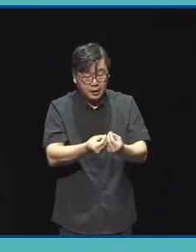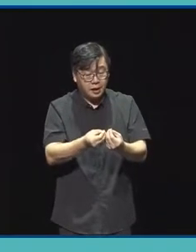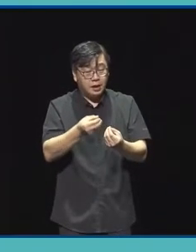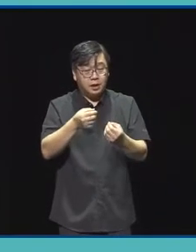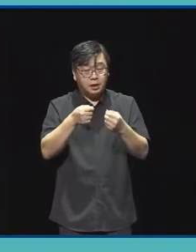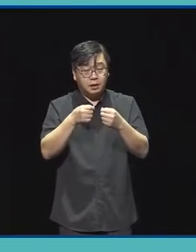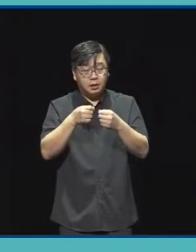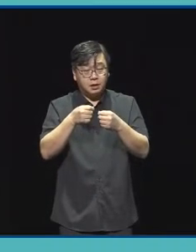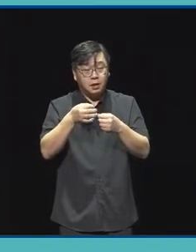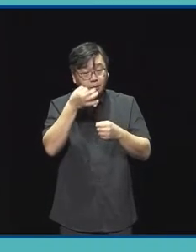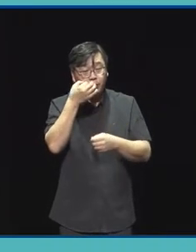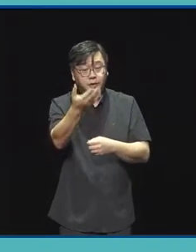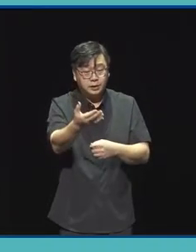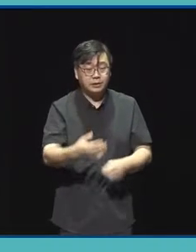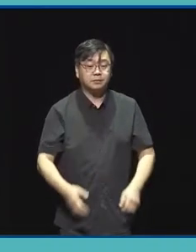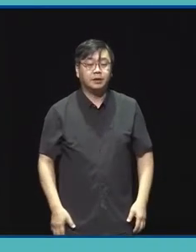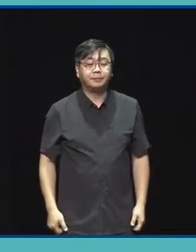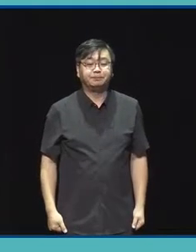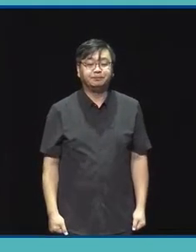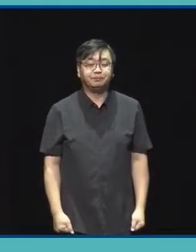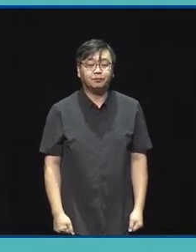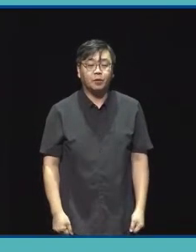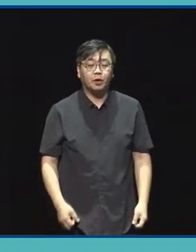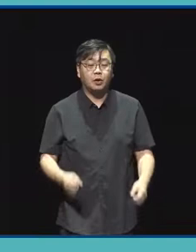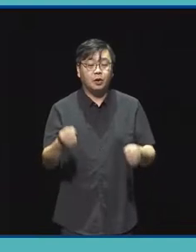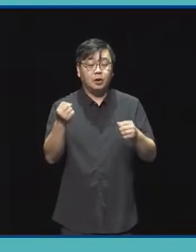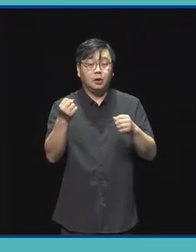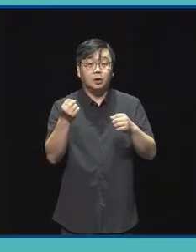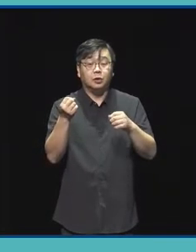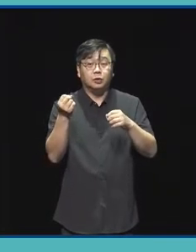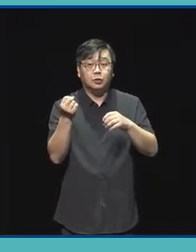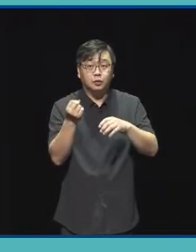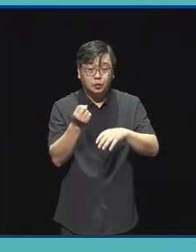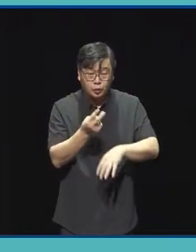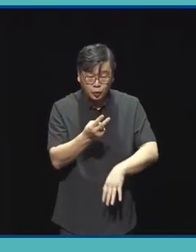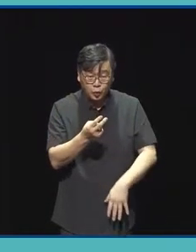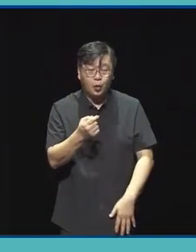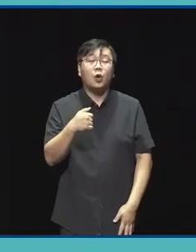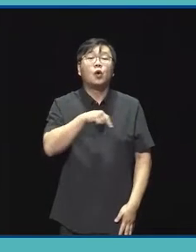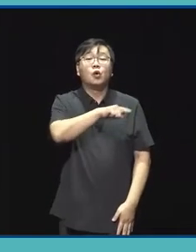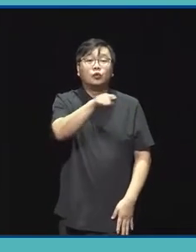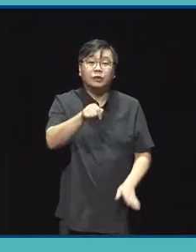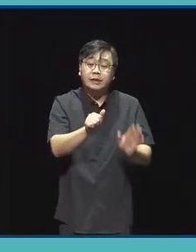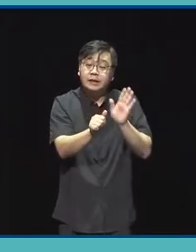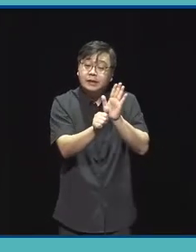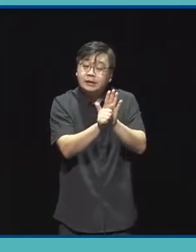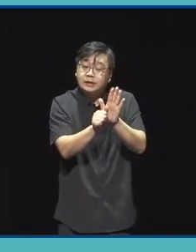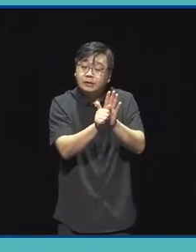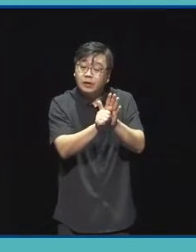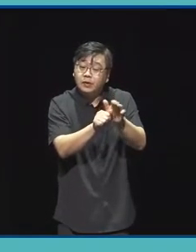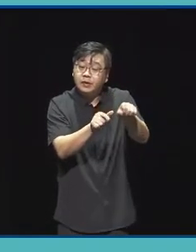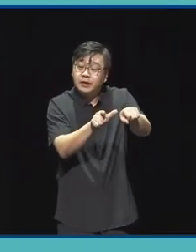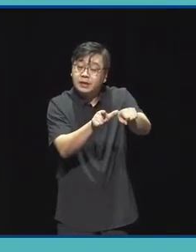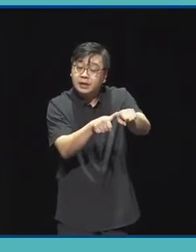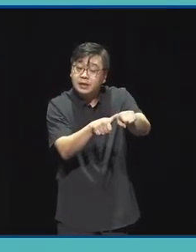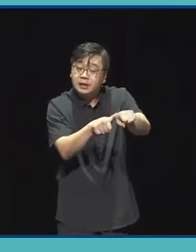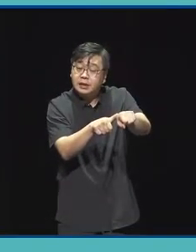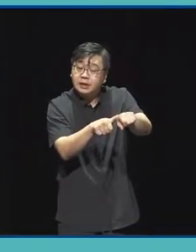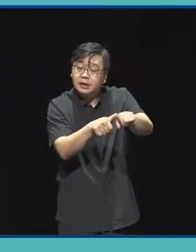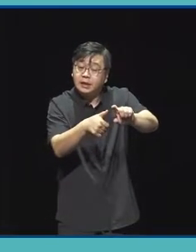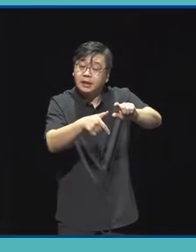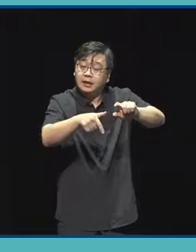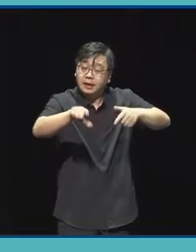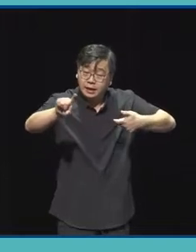통해서 세세히 설명드리도록 하겠습니다 그리고 중요한 부분은 저희 지원 시기가 지금 이원화되어 있다는 것입니다 저희